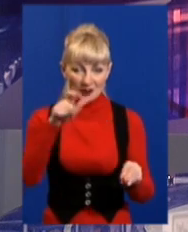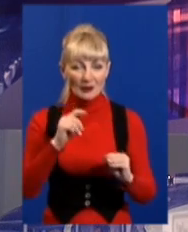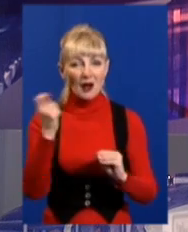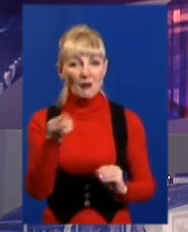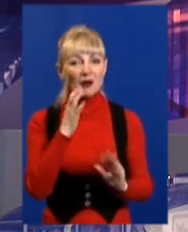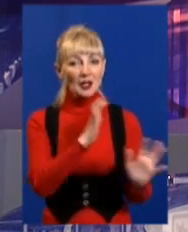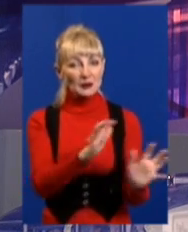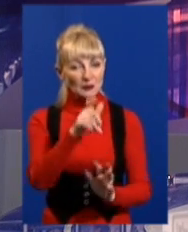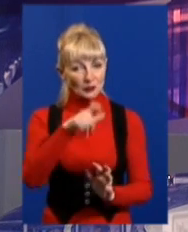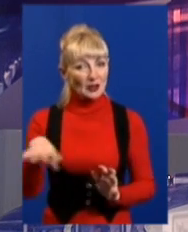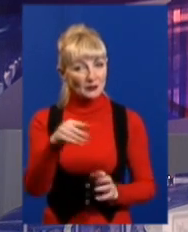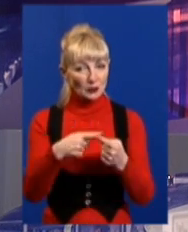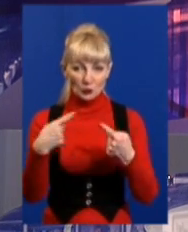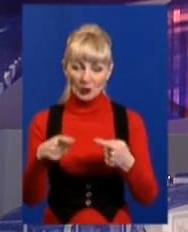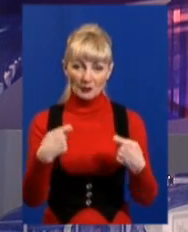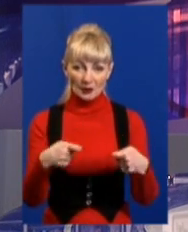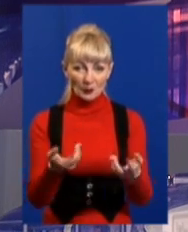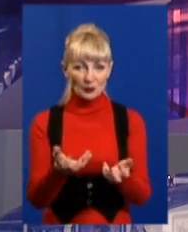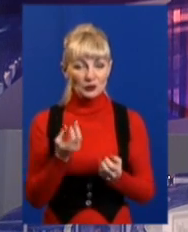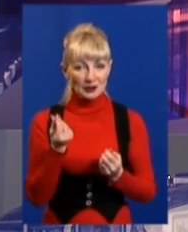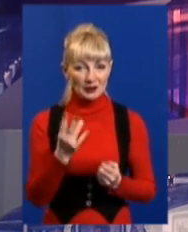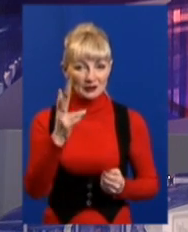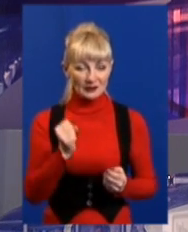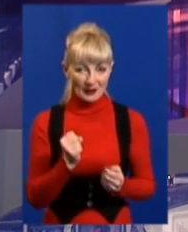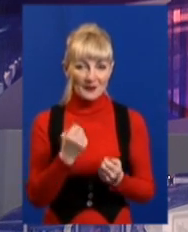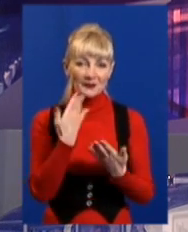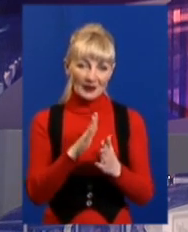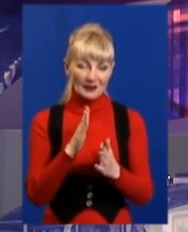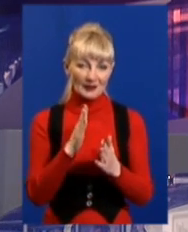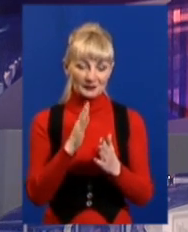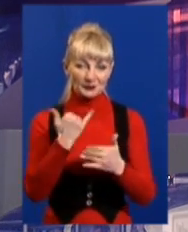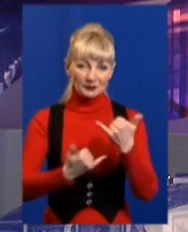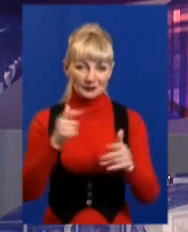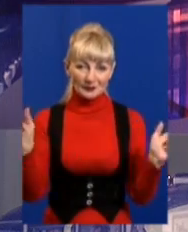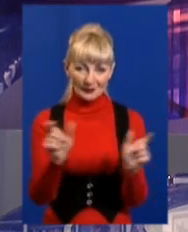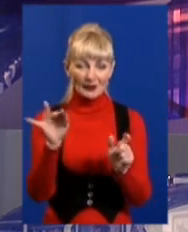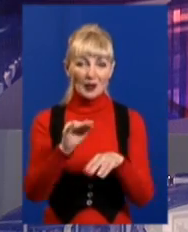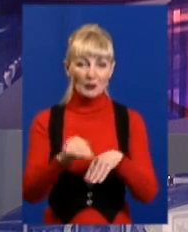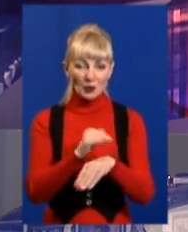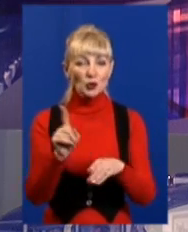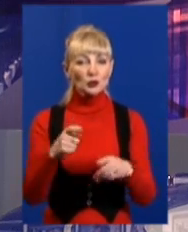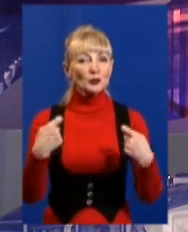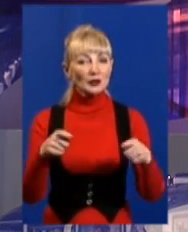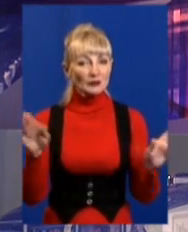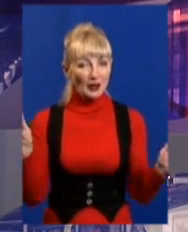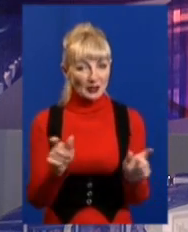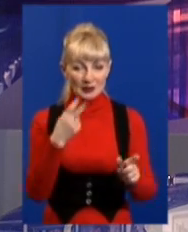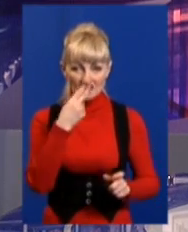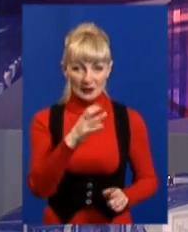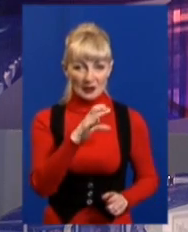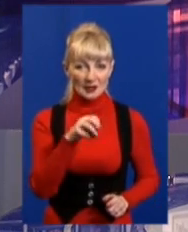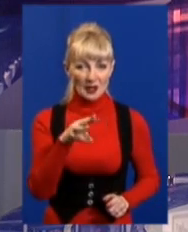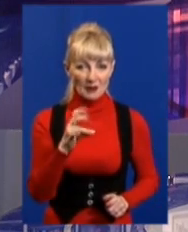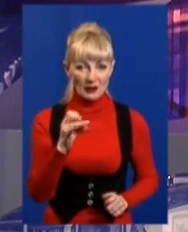'ям. Усі інші речі продають. Отримані кошти йдуть на утримання магазину та благодійність. Що продають у крамниця, бачила Юлія